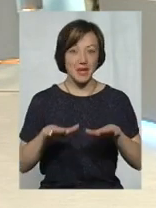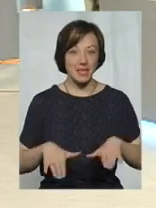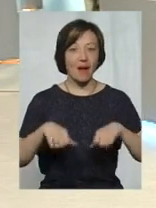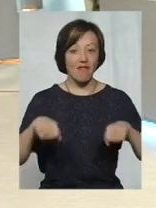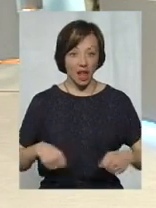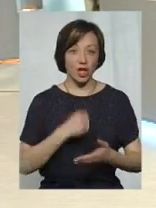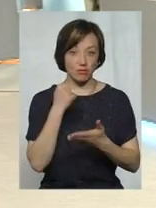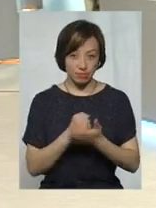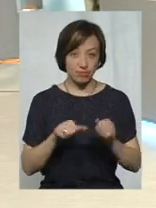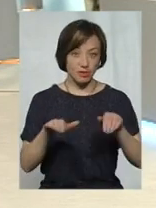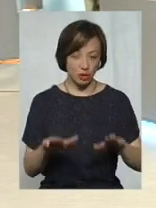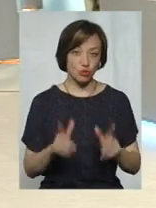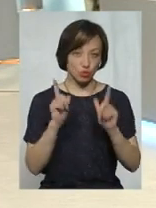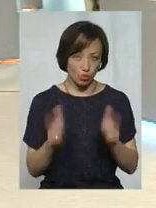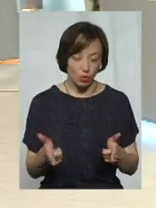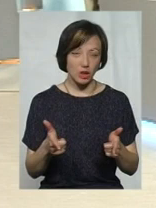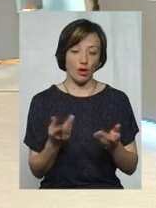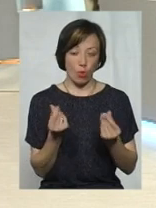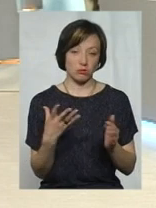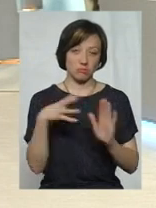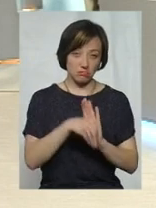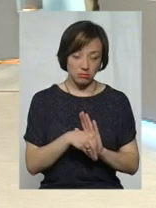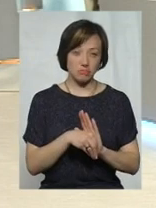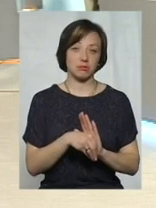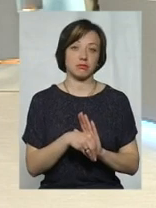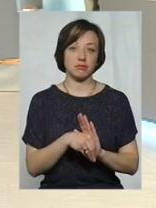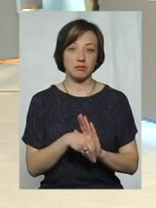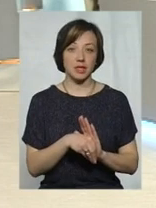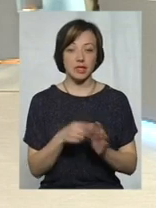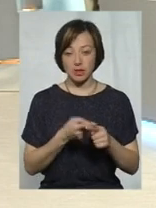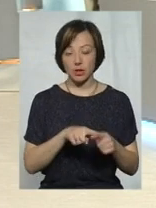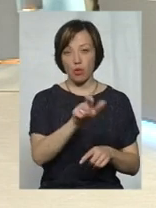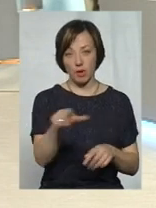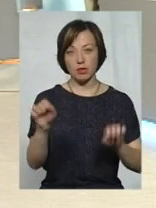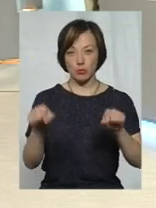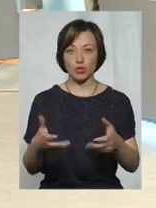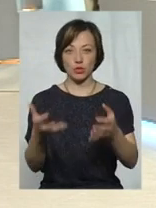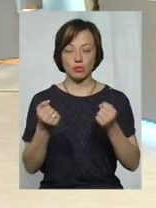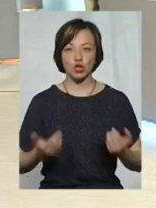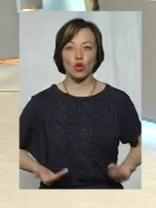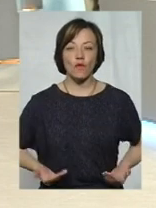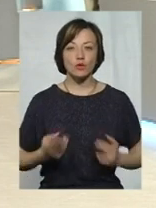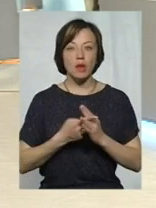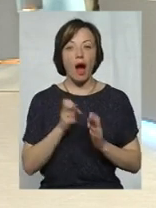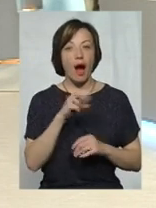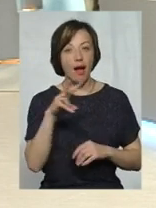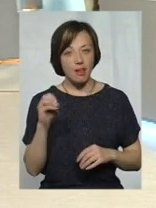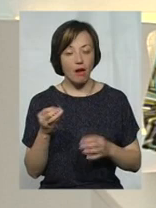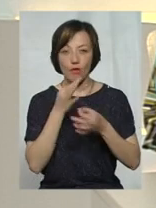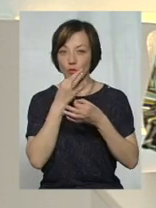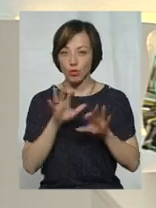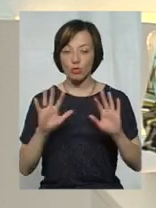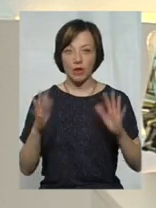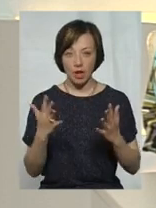згодні на це, передбачають відповідні кошти і дані громадяни зможуть отримувати житлову субсидію. Але в будь-якому разі